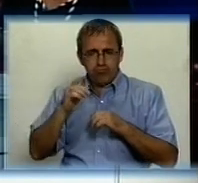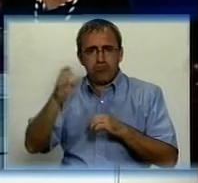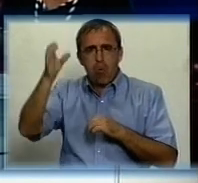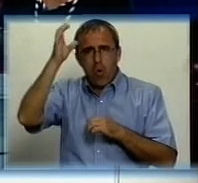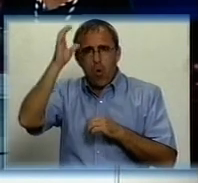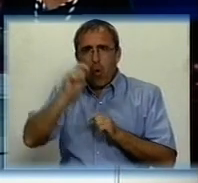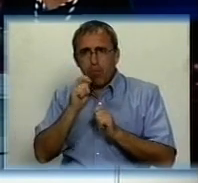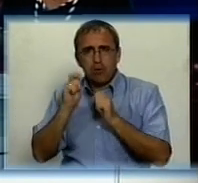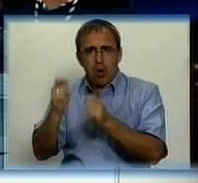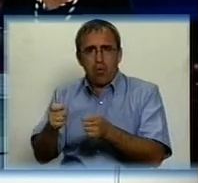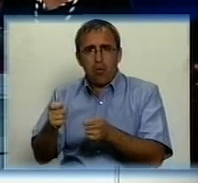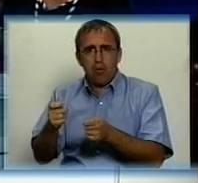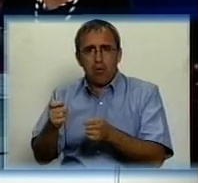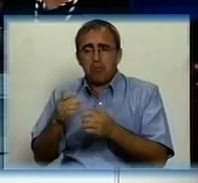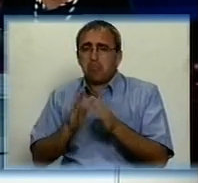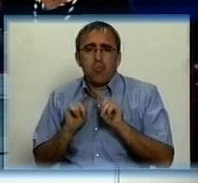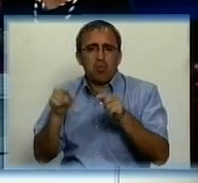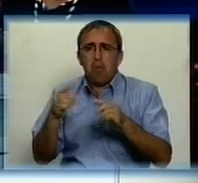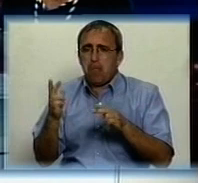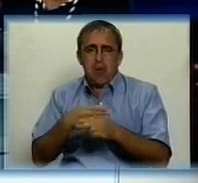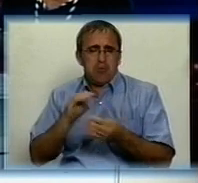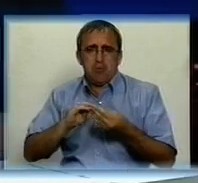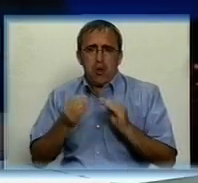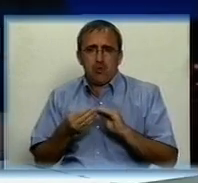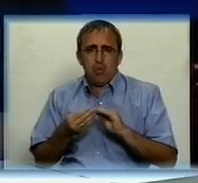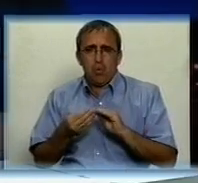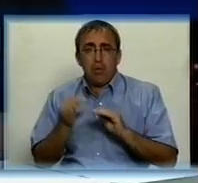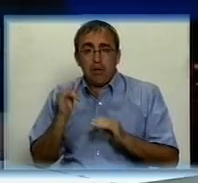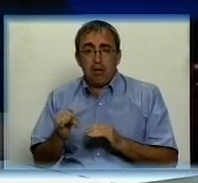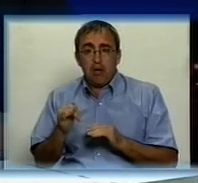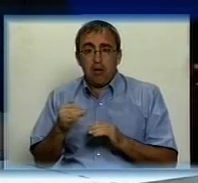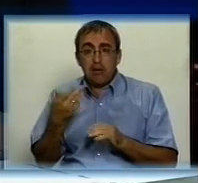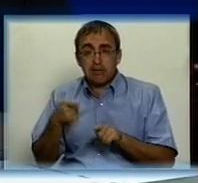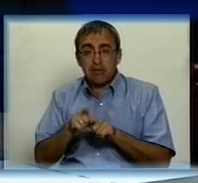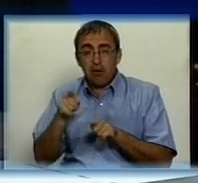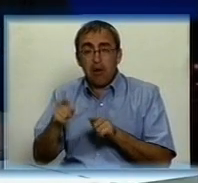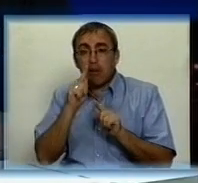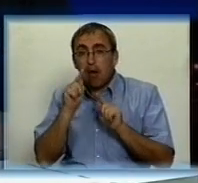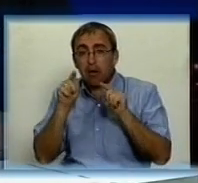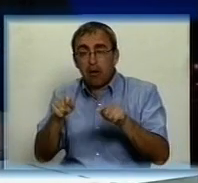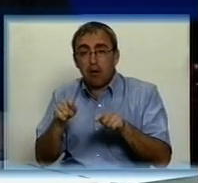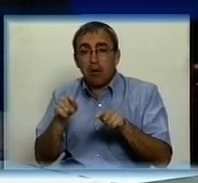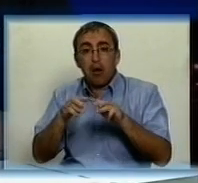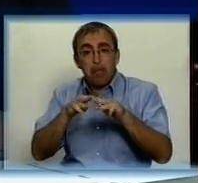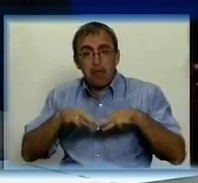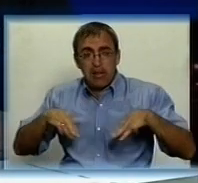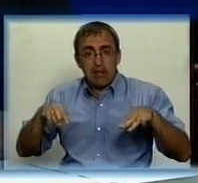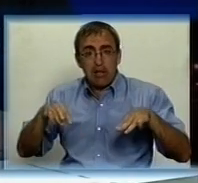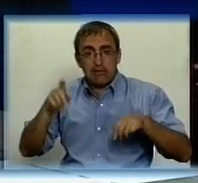перешкод. Я в цьому просто переконана. І саме на це націлював безпосередньо міністр.